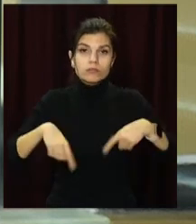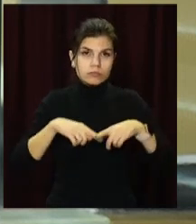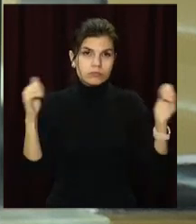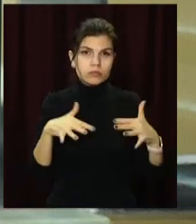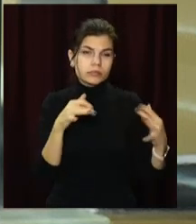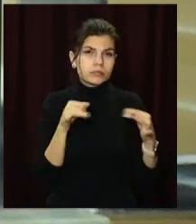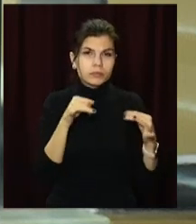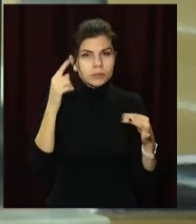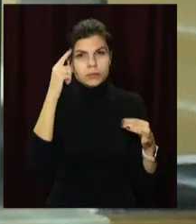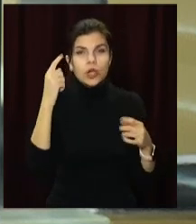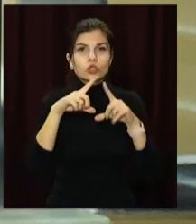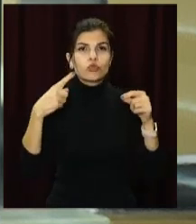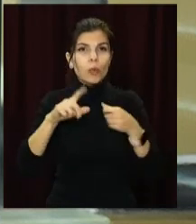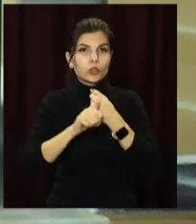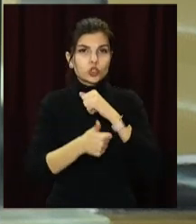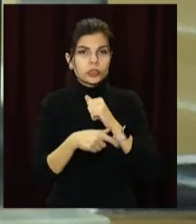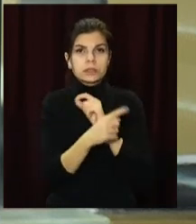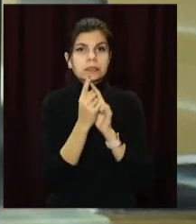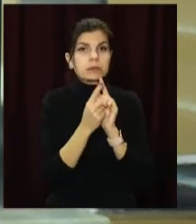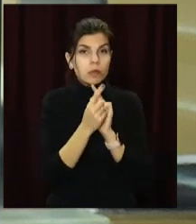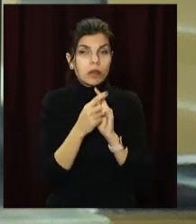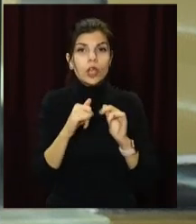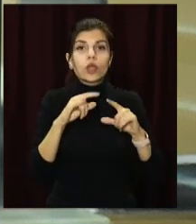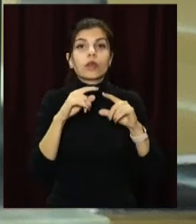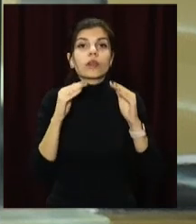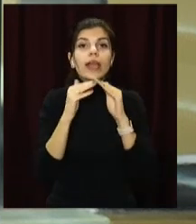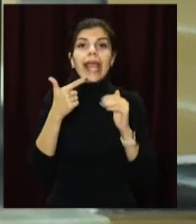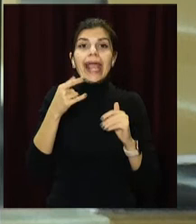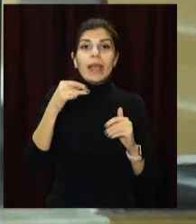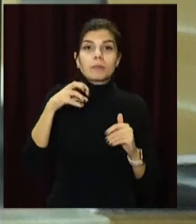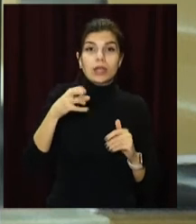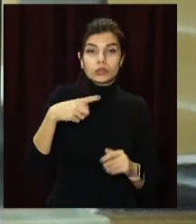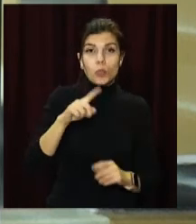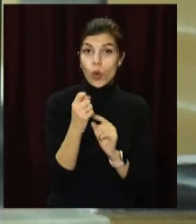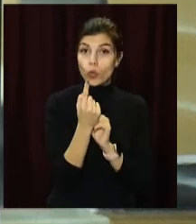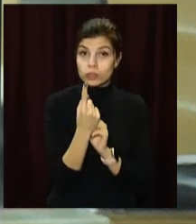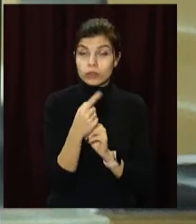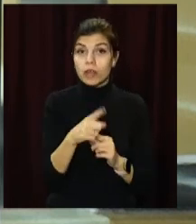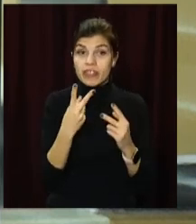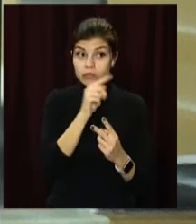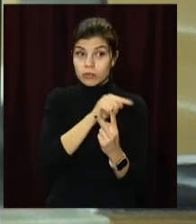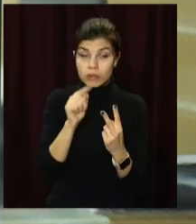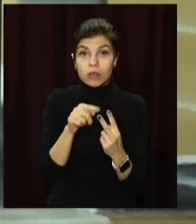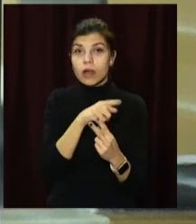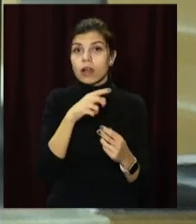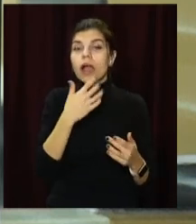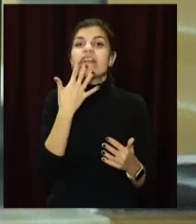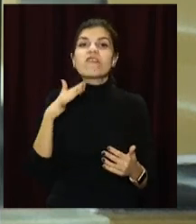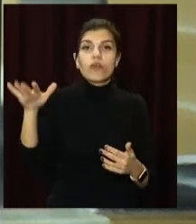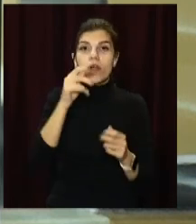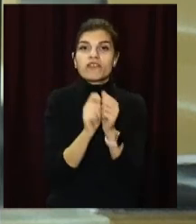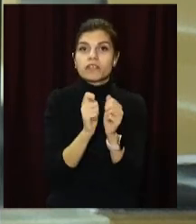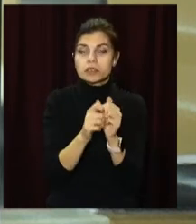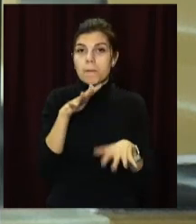питань реконструкції школи номер 16 та будівлі для початківців гімназії номер 11. Обидва проєкти реалізують коштом Європейського